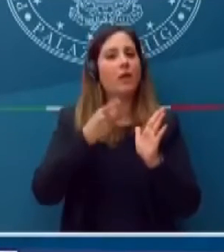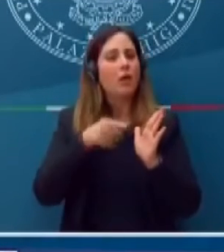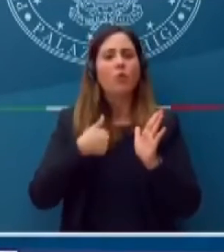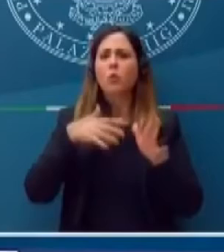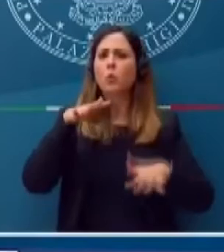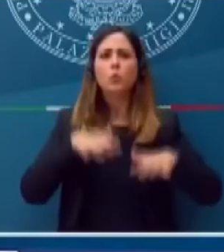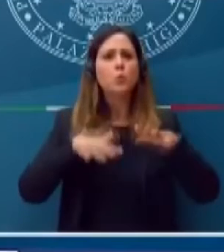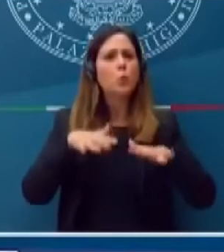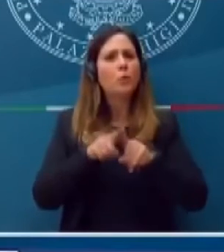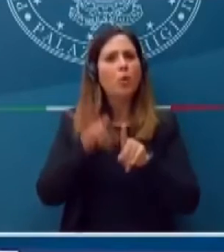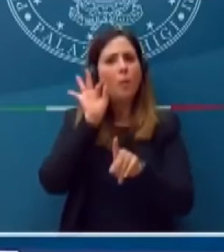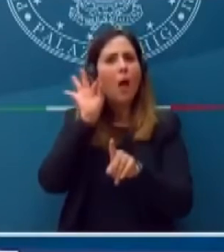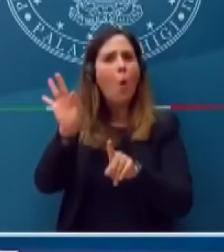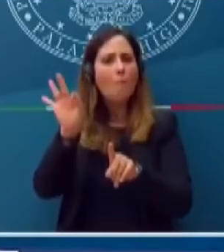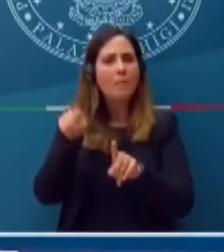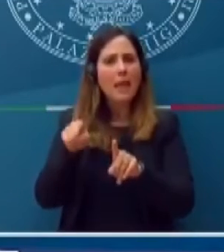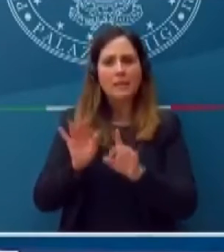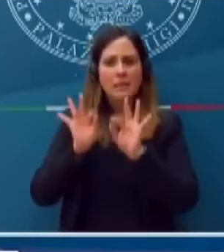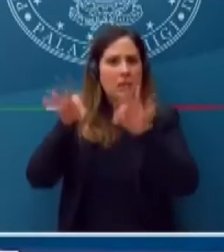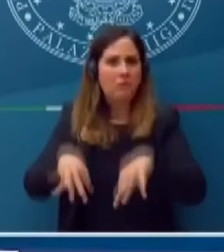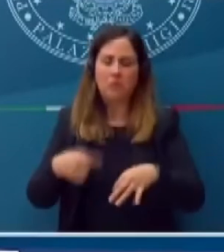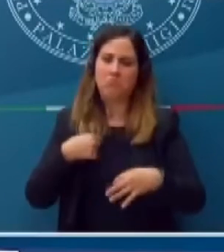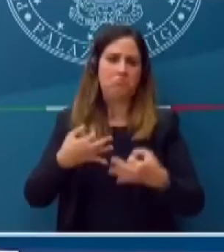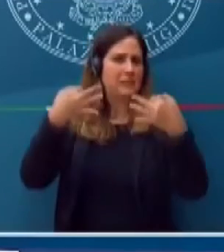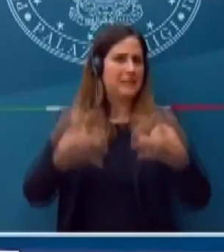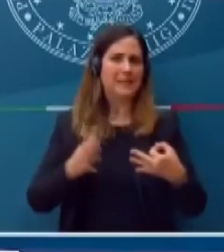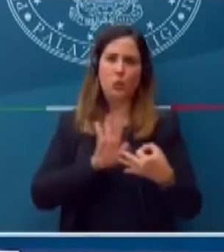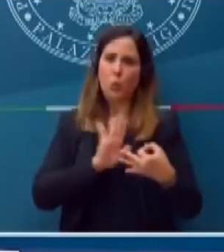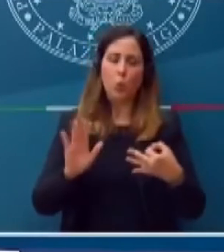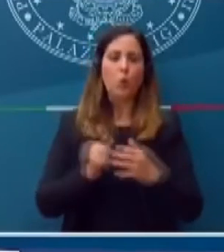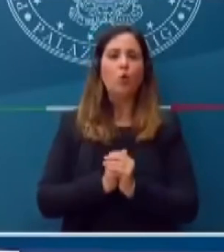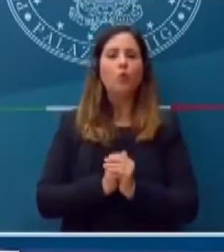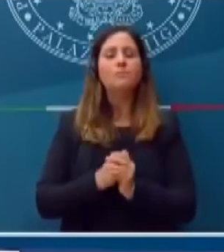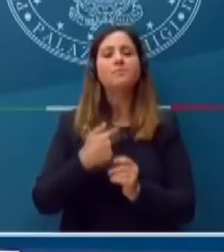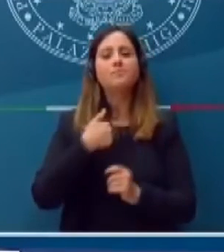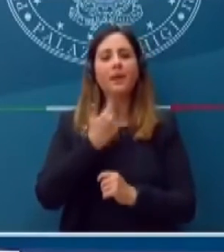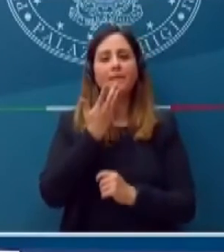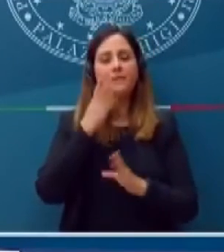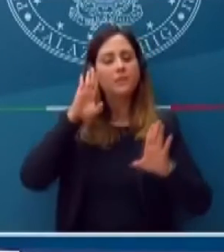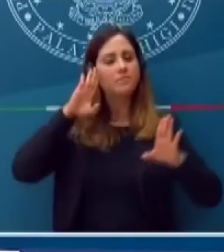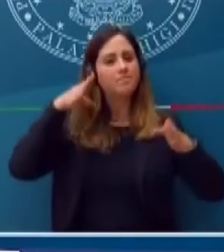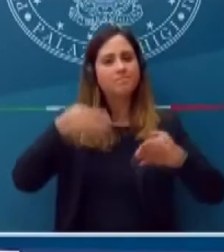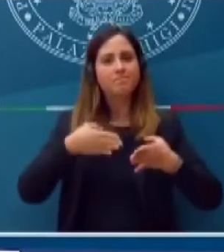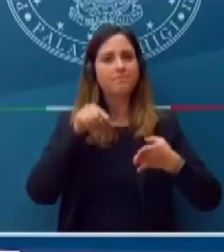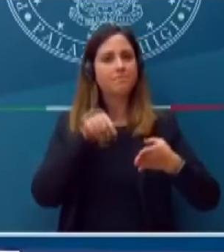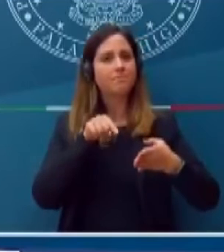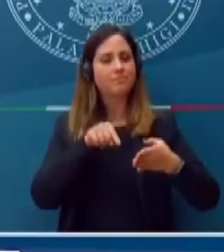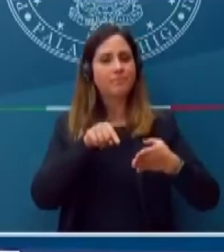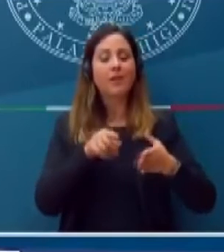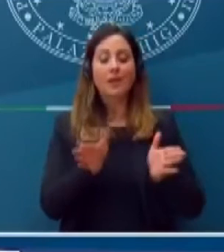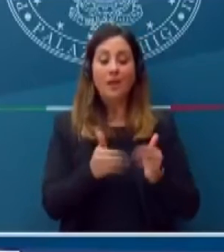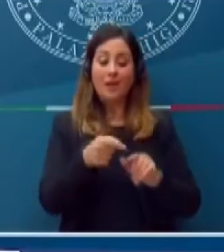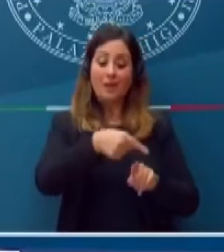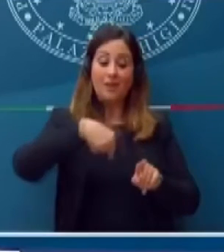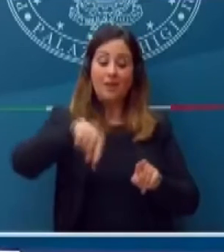vengano raggiunti. Quello che occorre però appunto fare è concentrarsi su questa classe di